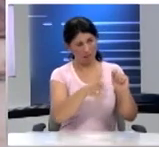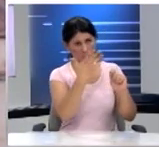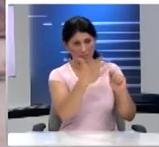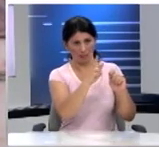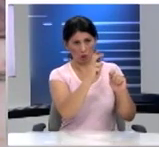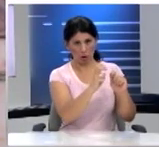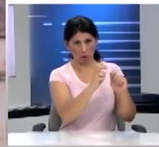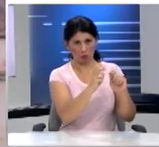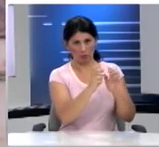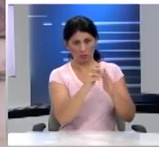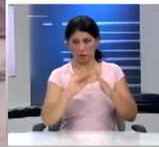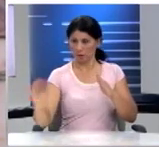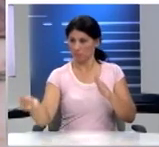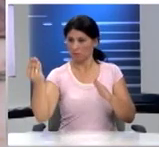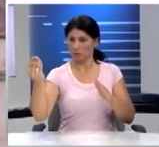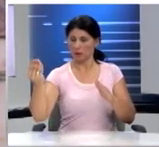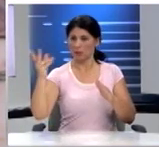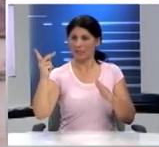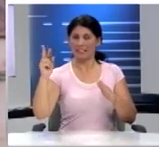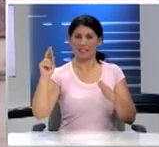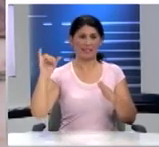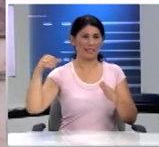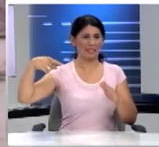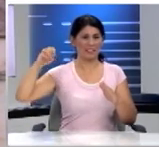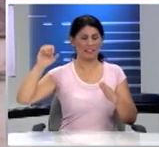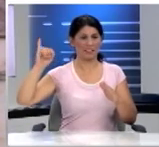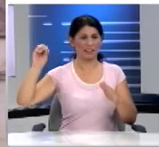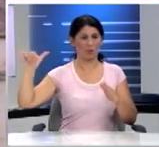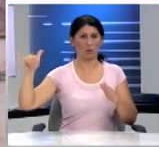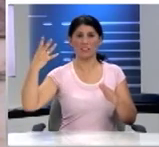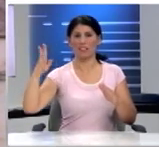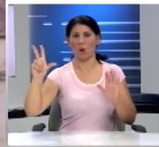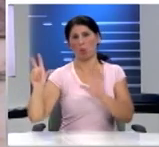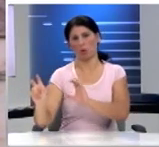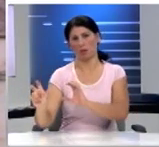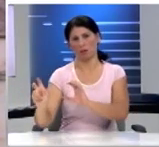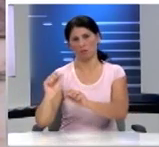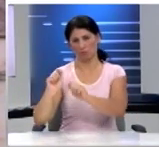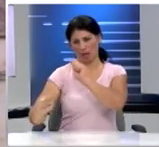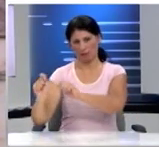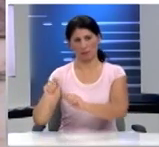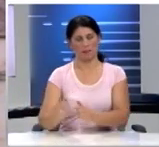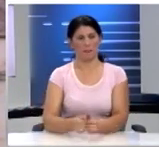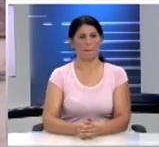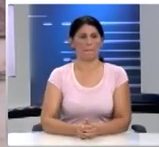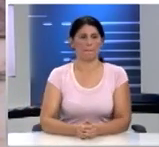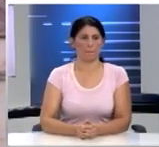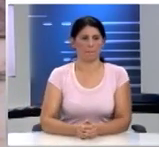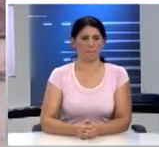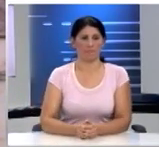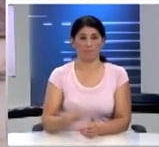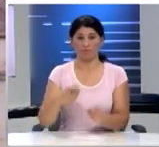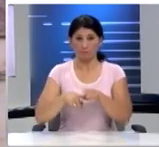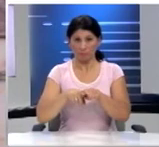520 Και ο πες του Κρητίου φτιάχτηκε Το 480 Και τι